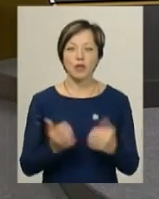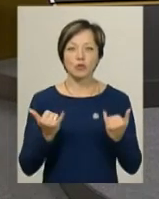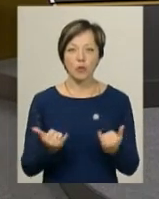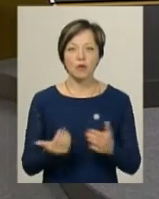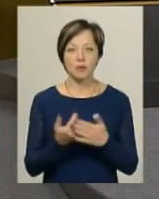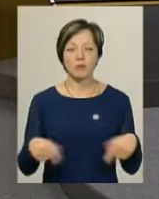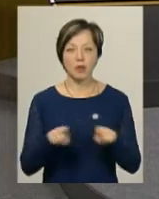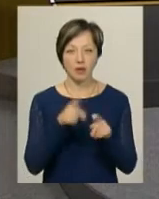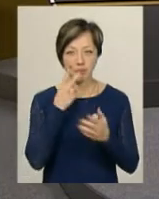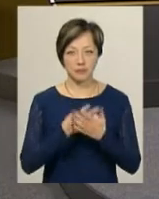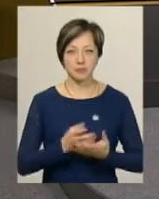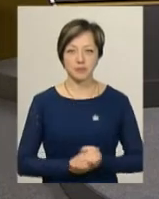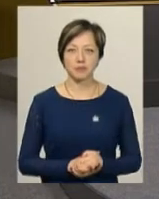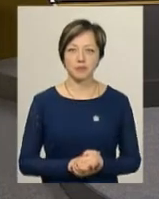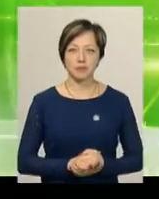Сьогодні у випуску ви побачите.